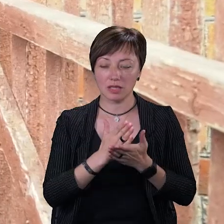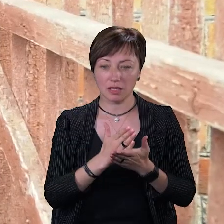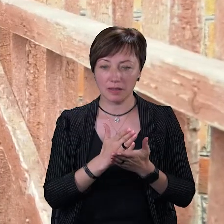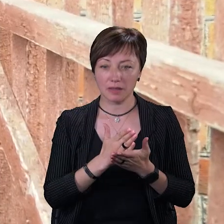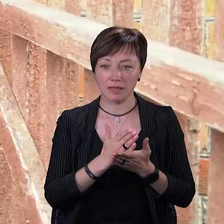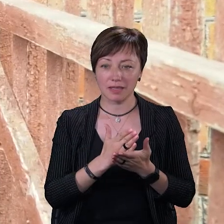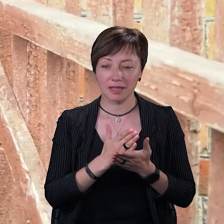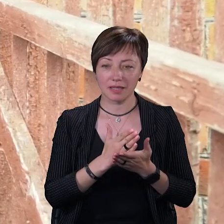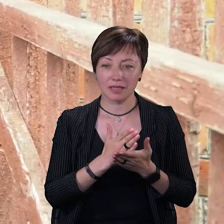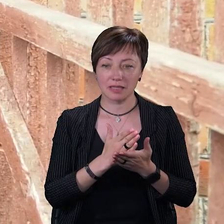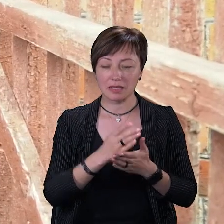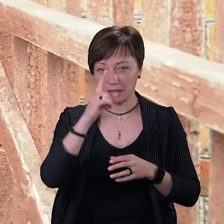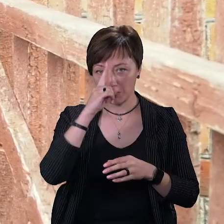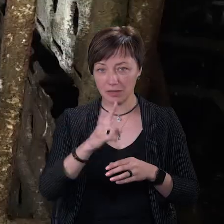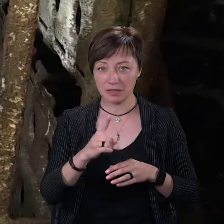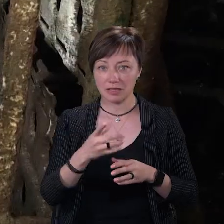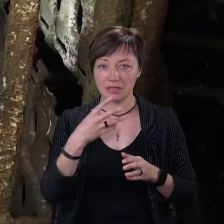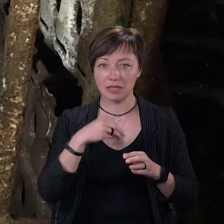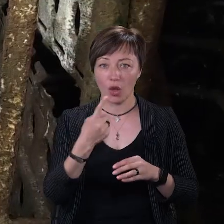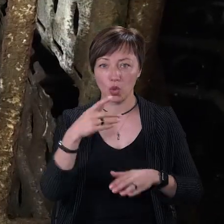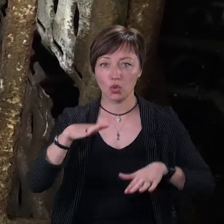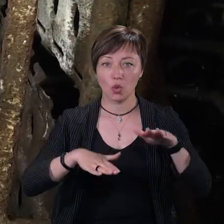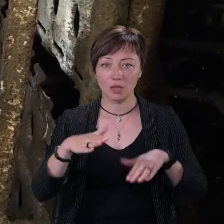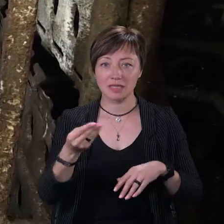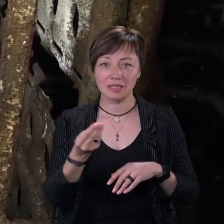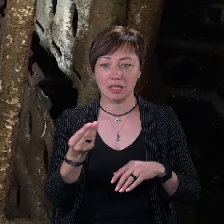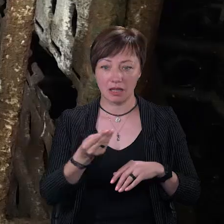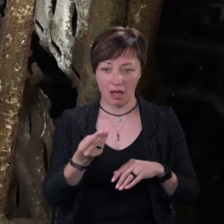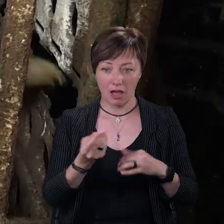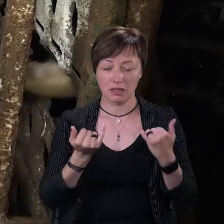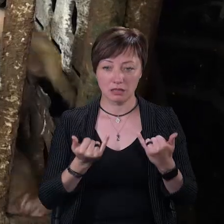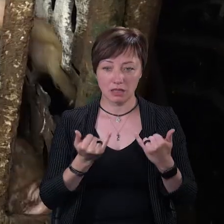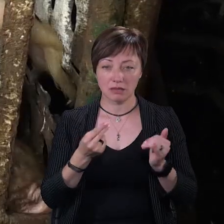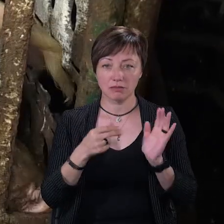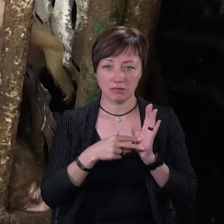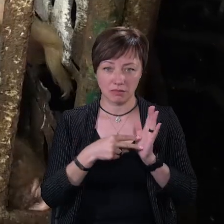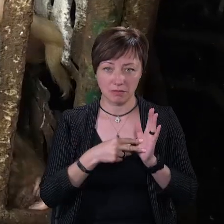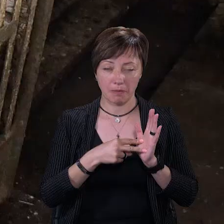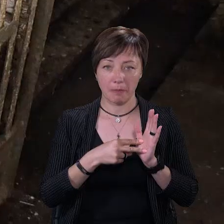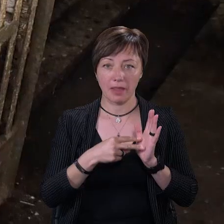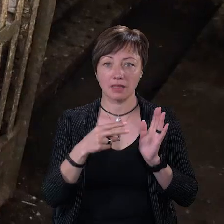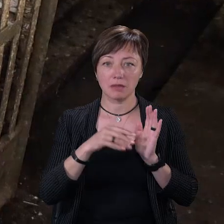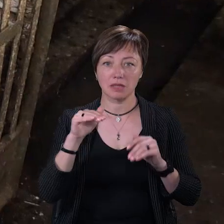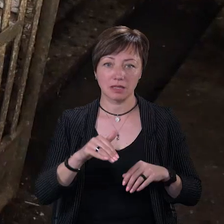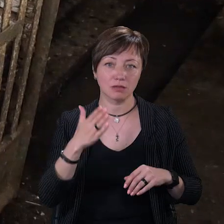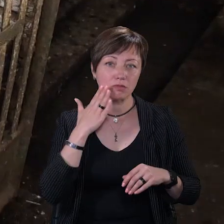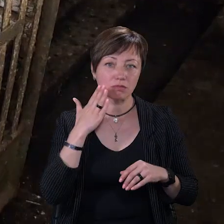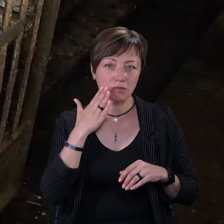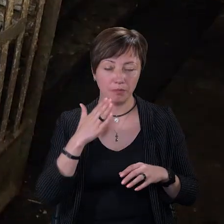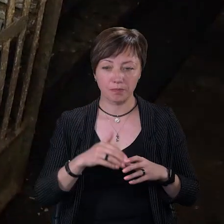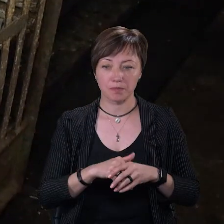за місяць вони з'їдають тонну зерна. Тона зерна зараз вартує 7 тисяч приблизно.